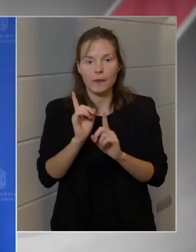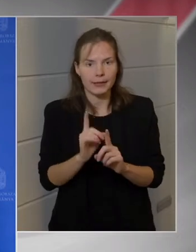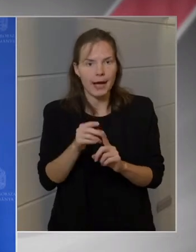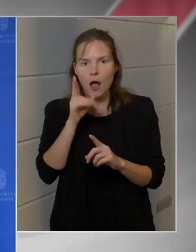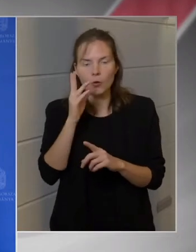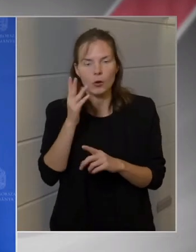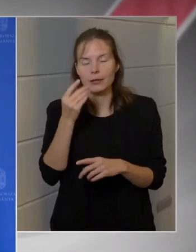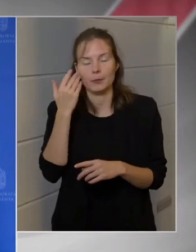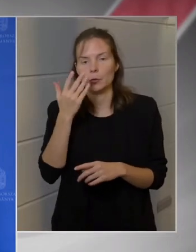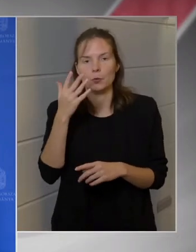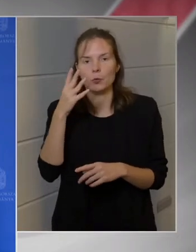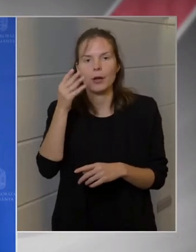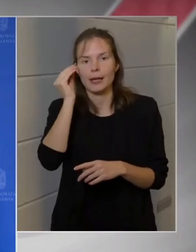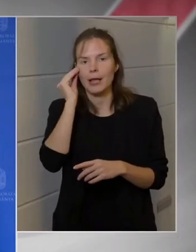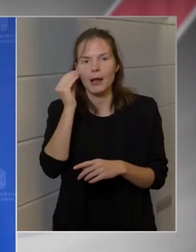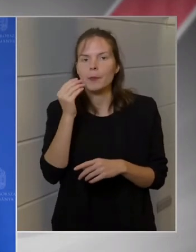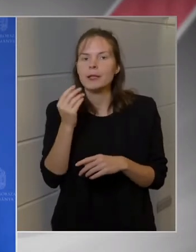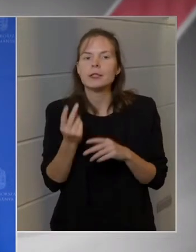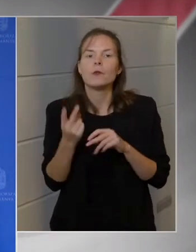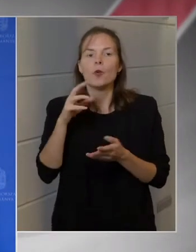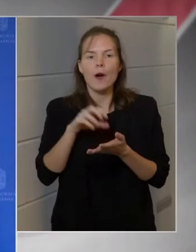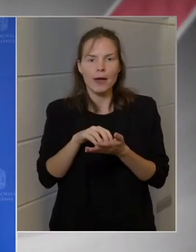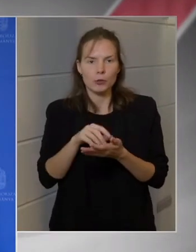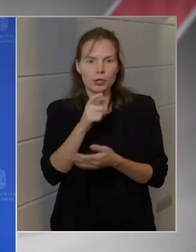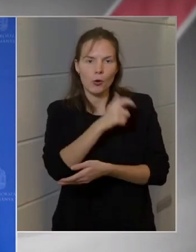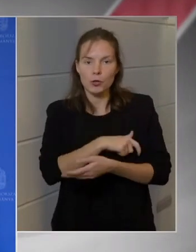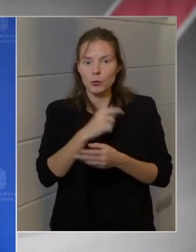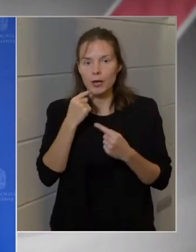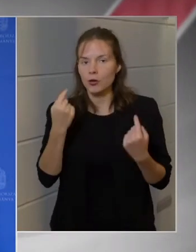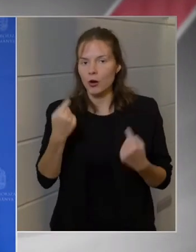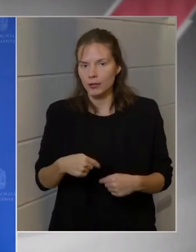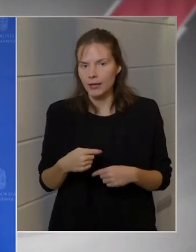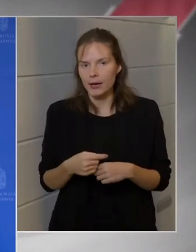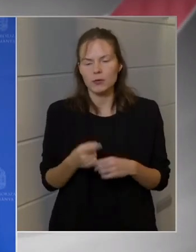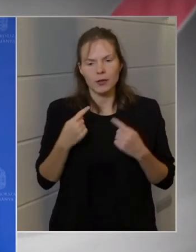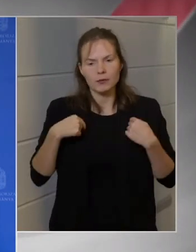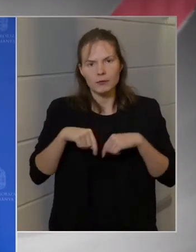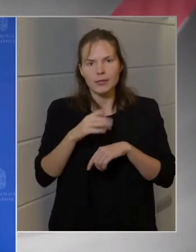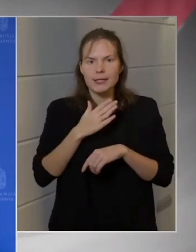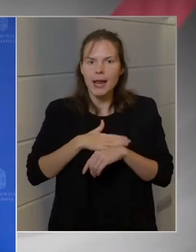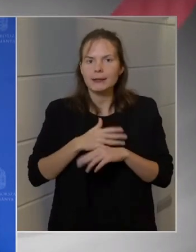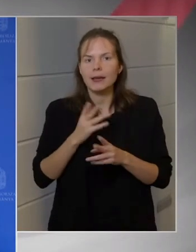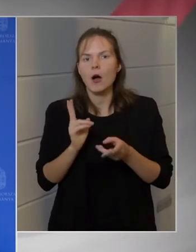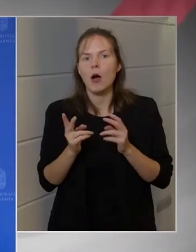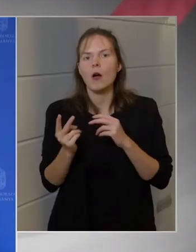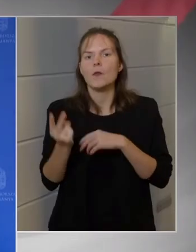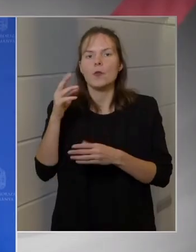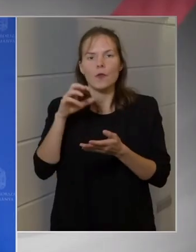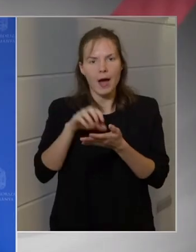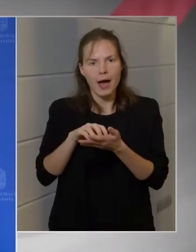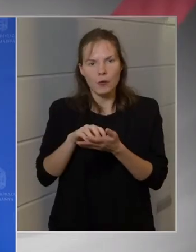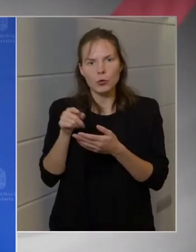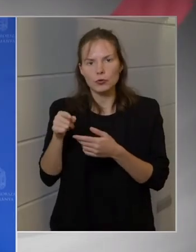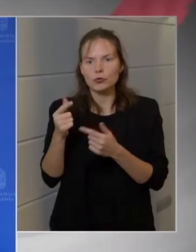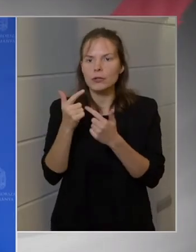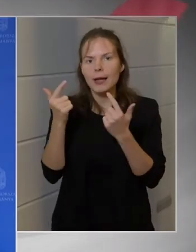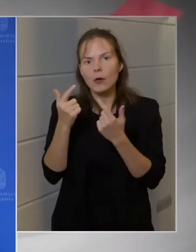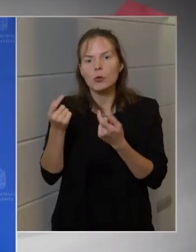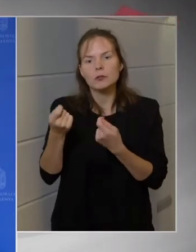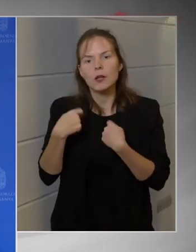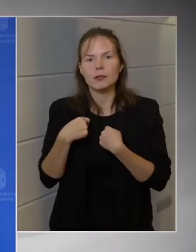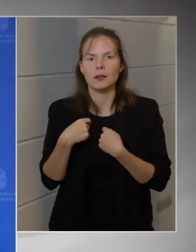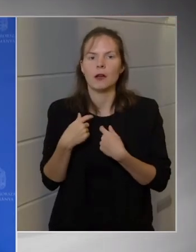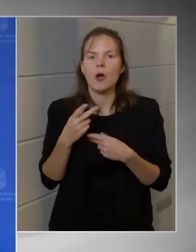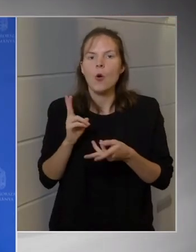a fővárosi közgyűlés korábbi határozatát. Tehát mi szeretnénk, hogyha a főváros tájékoztatna bennünket arról, hogy ezt egy